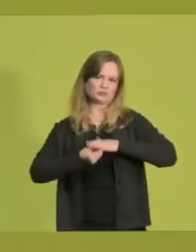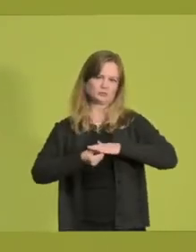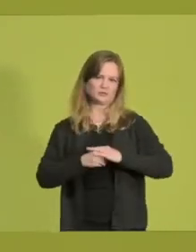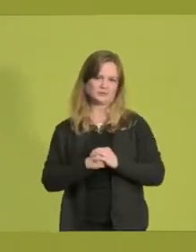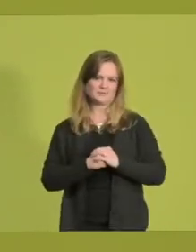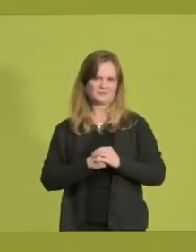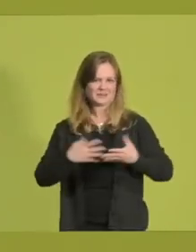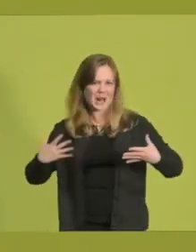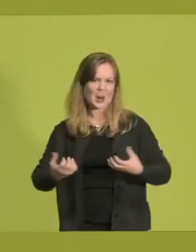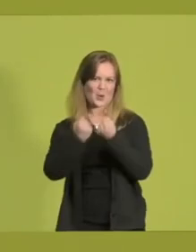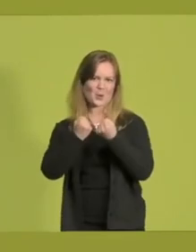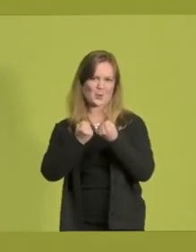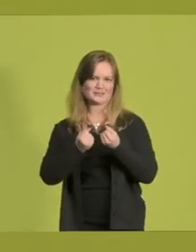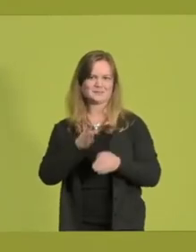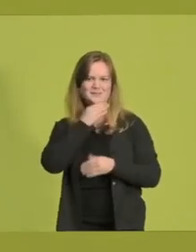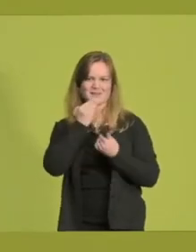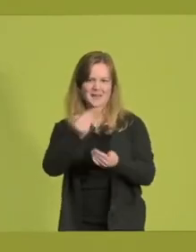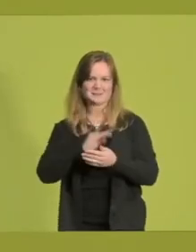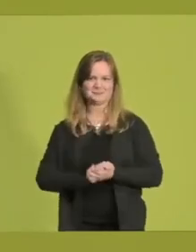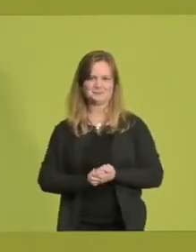Packen wir es an. Dankeschön.